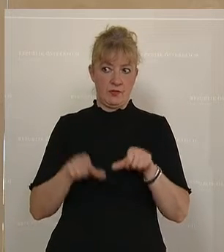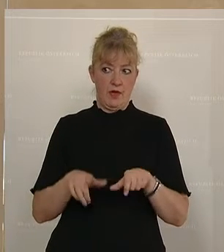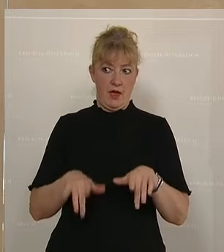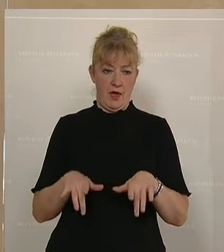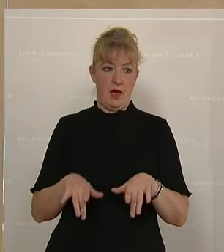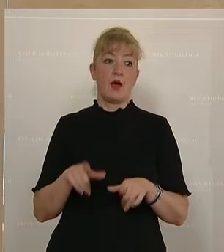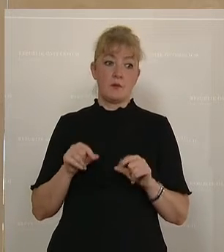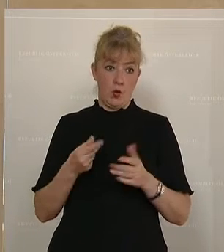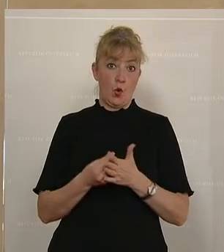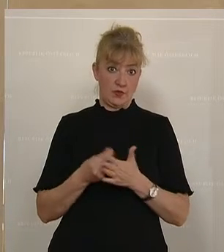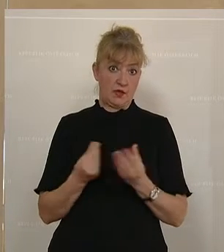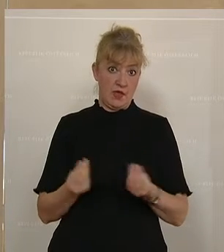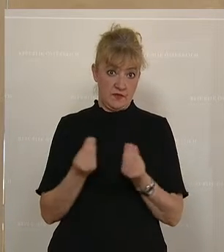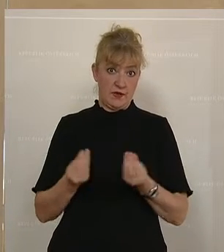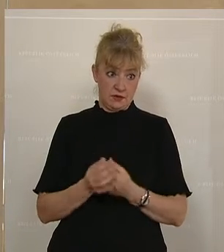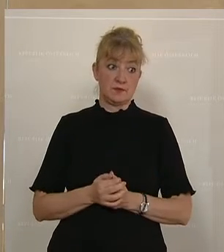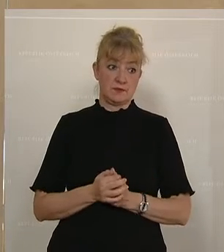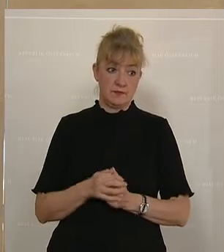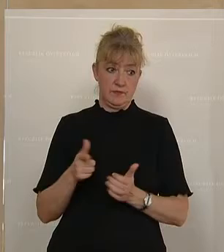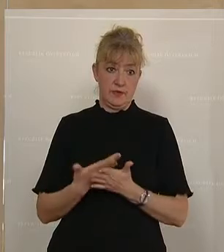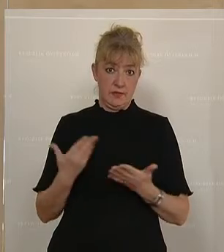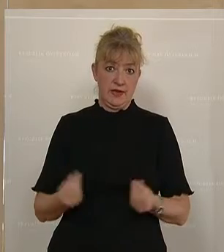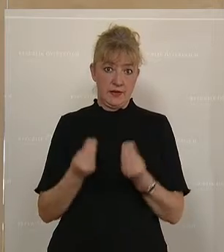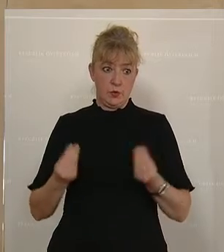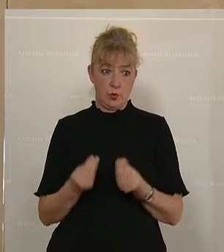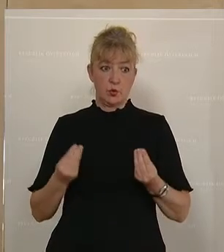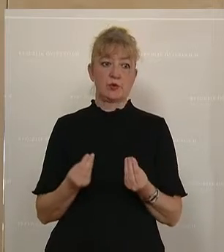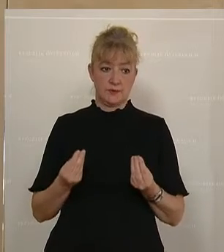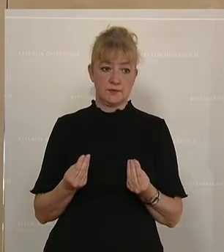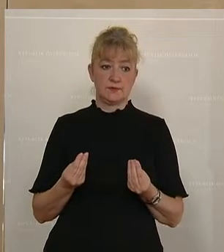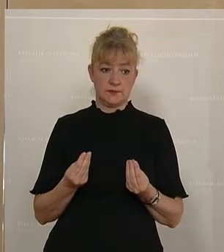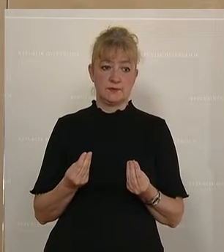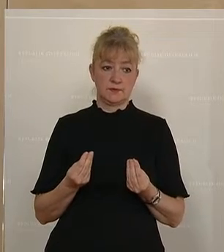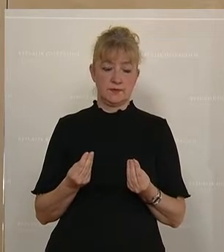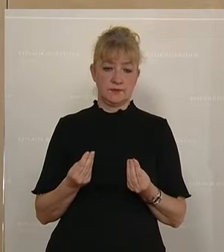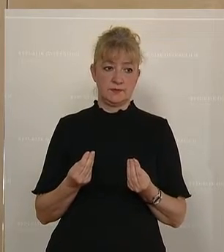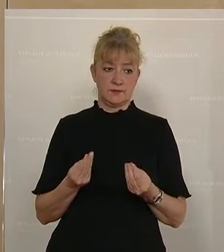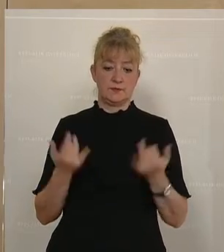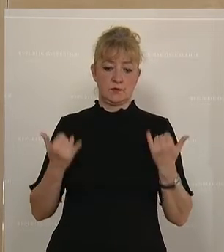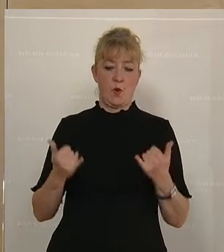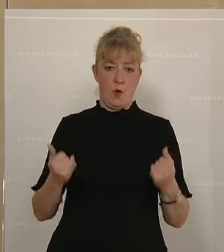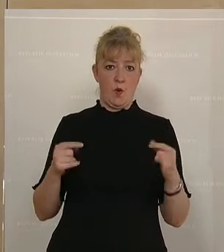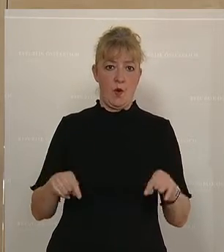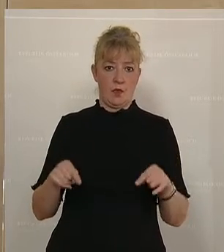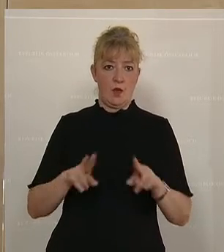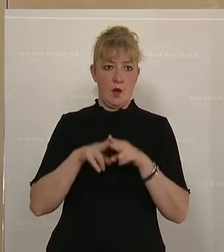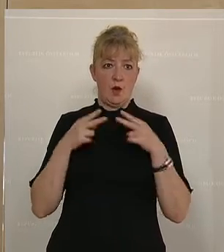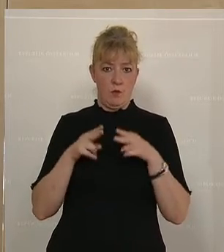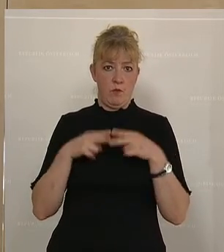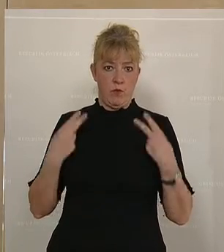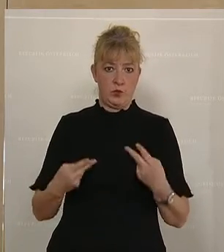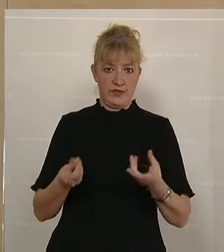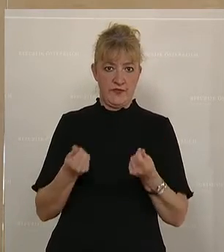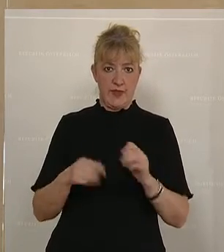das auch etwas kostet. Und das ist der Grund, warum wir heute hier das